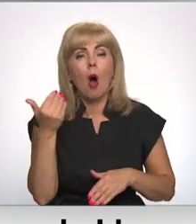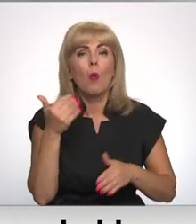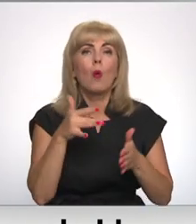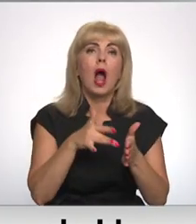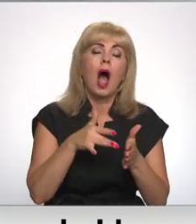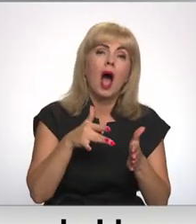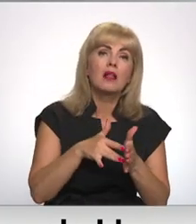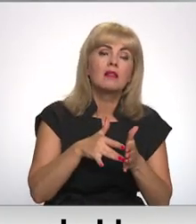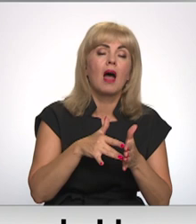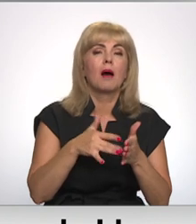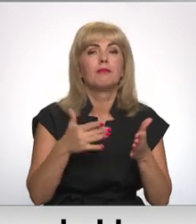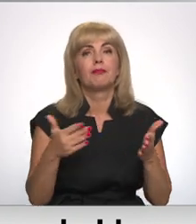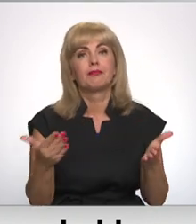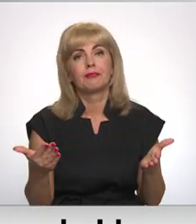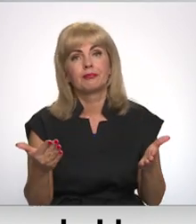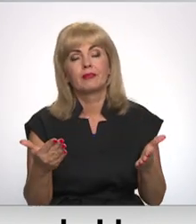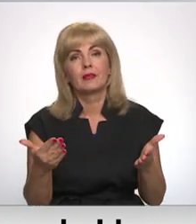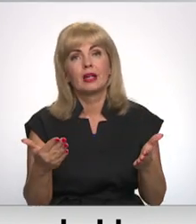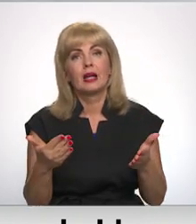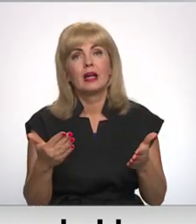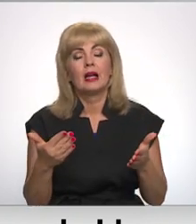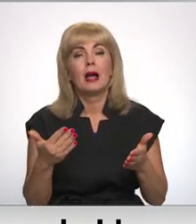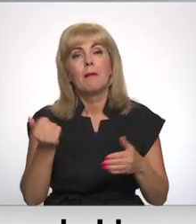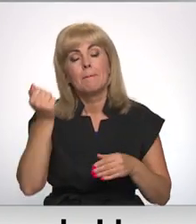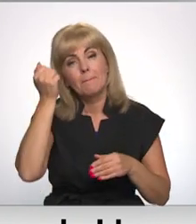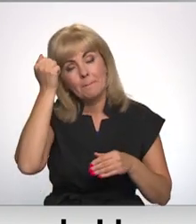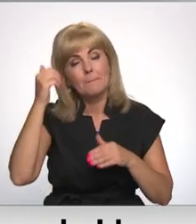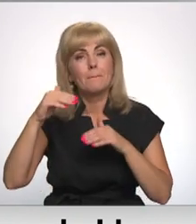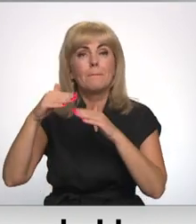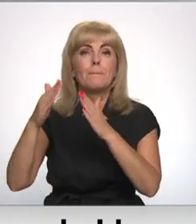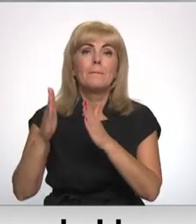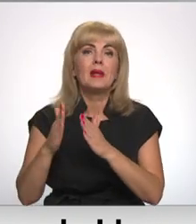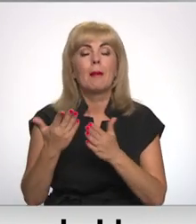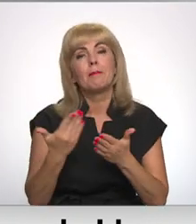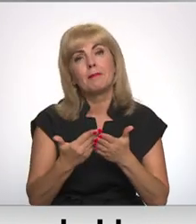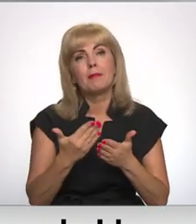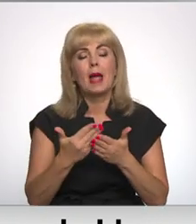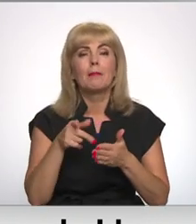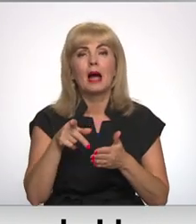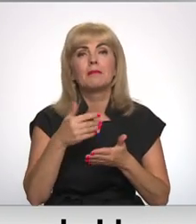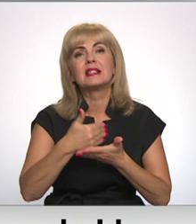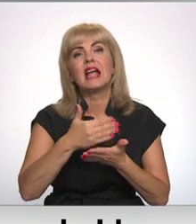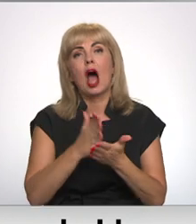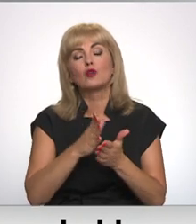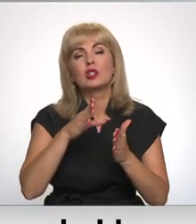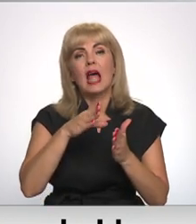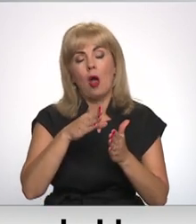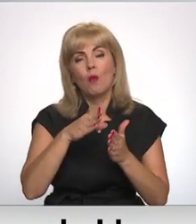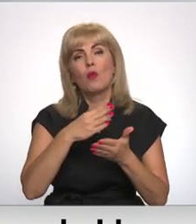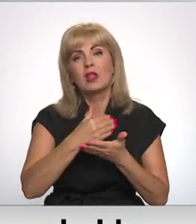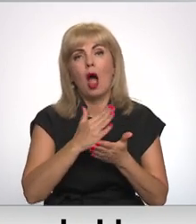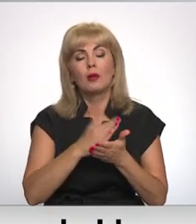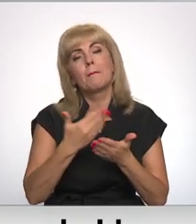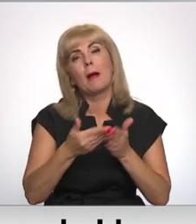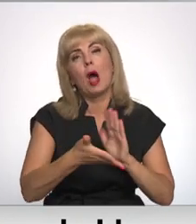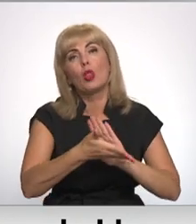pieminekļas, tāda sastāvdaļa, kuru noņemot nost,